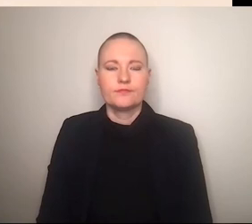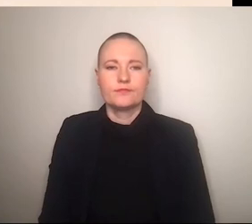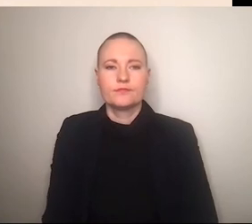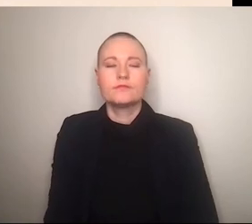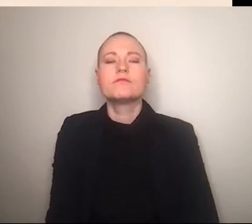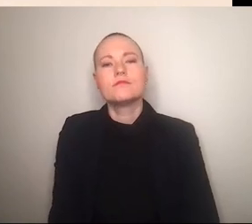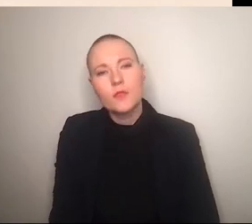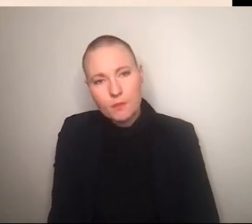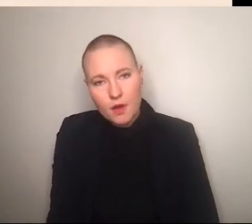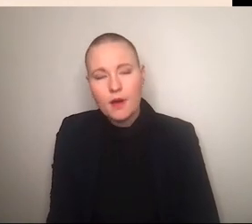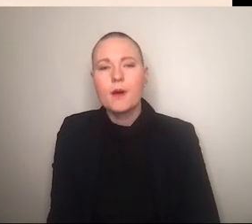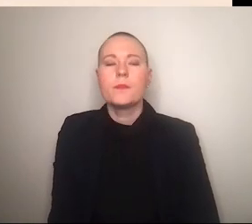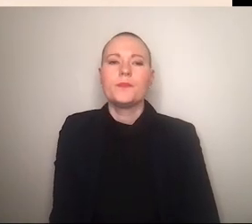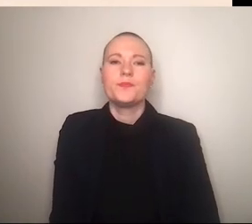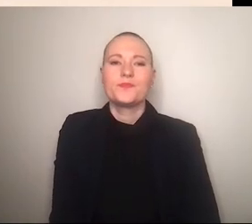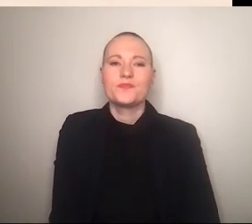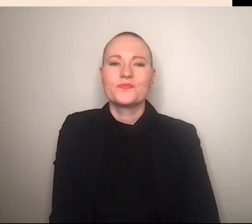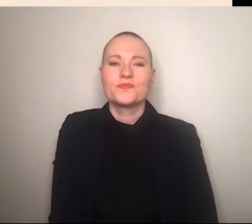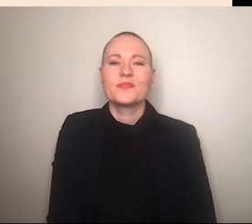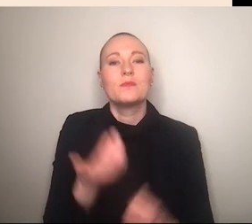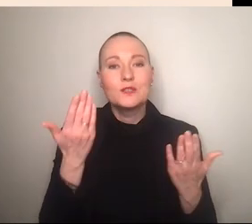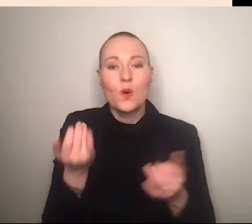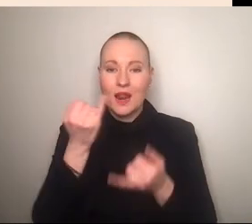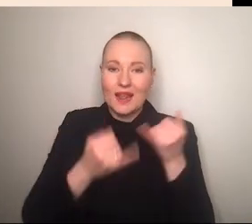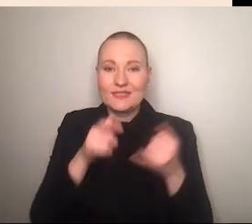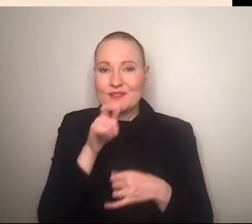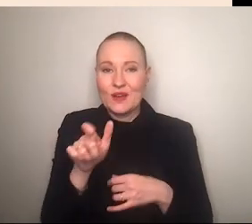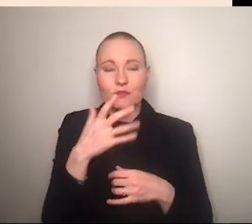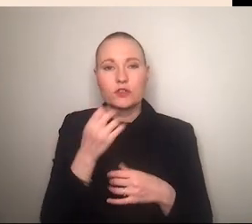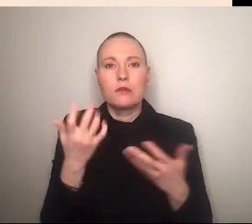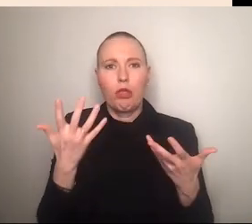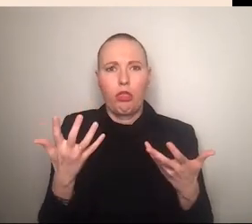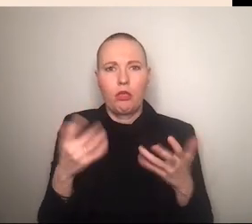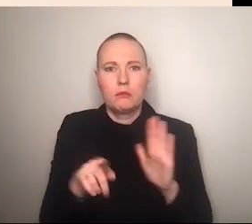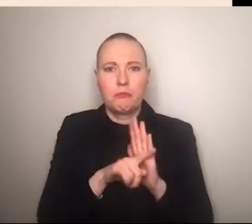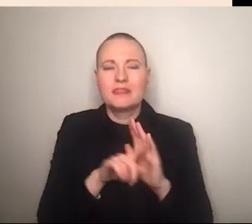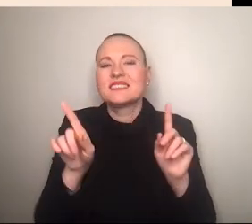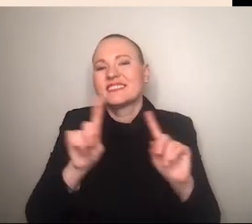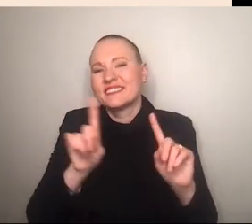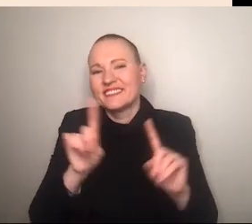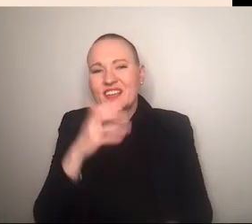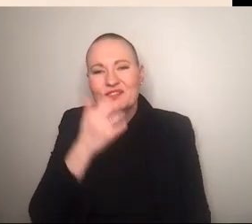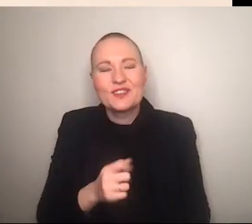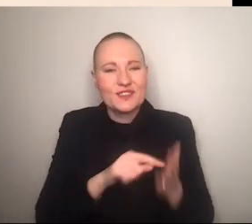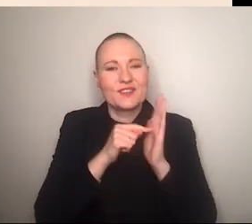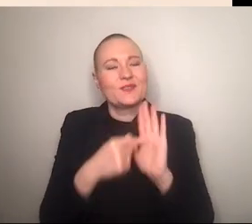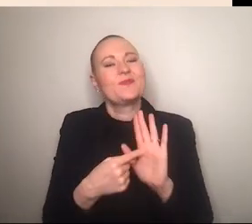aber auf dieser note möchte ich nicht enden sondern möchte auch darauf hinweisen dass auf den plattformen natürlich auch